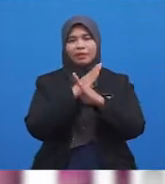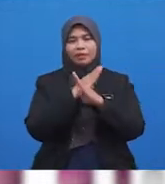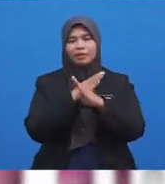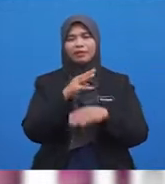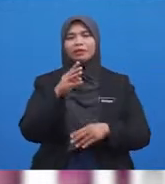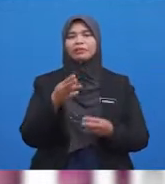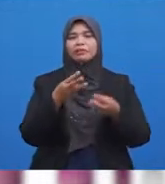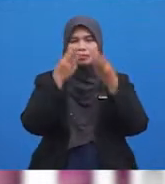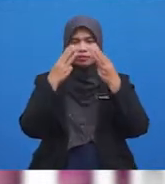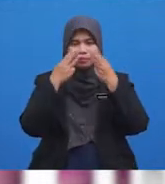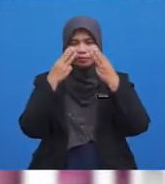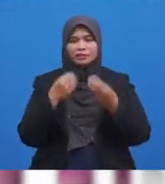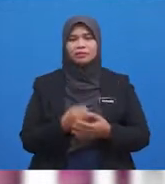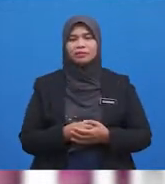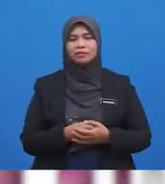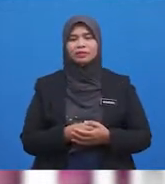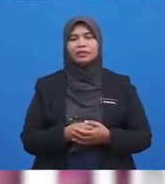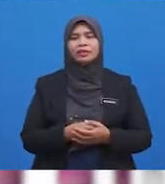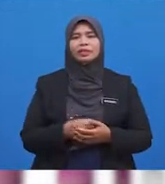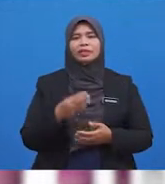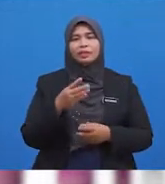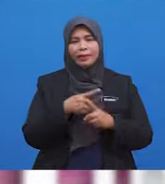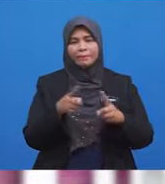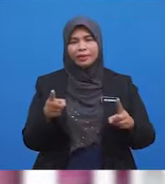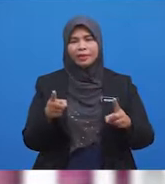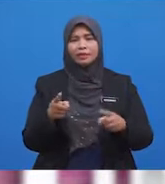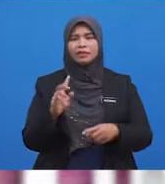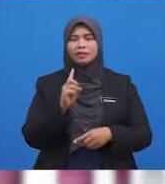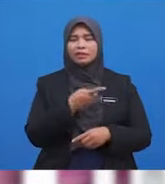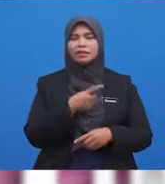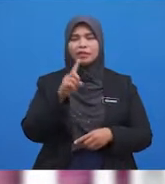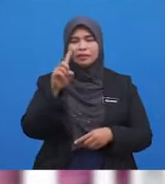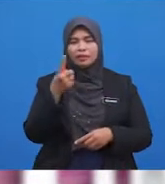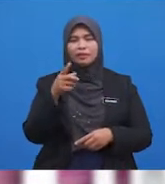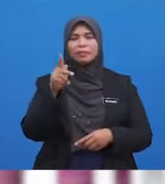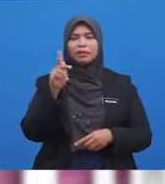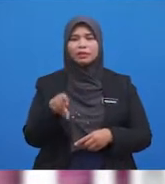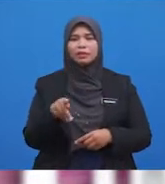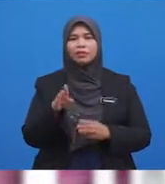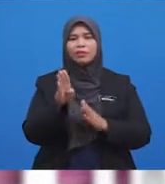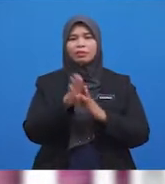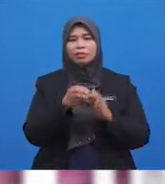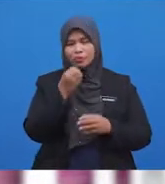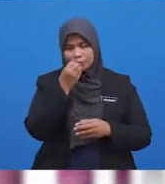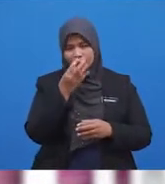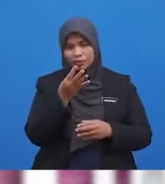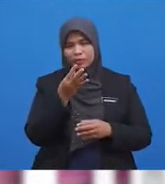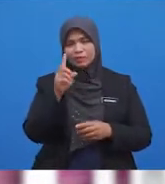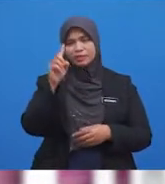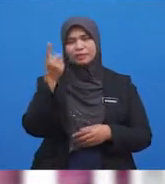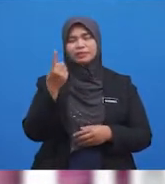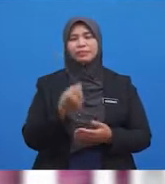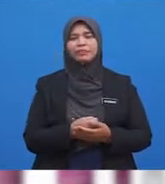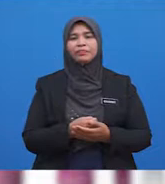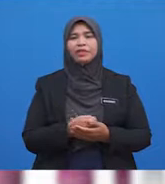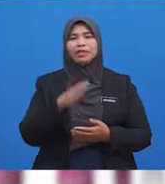Wuduk Ya Murid-murid Sebaliknya Kita Hanya Perlu Berkumur-kumur